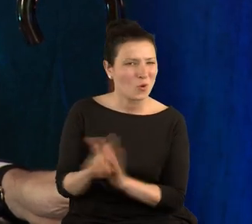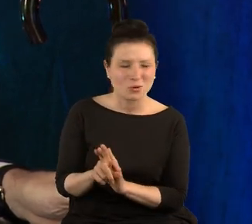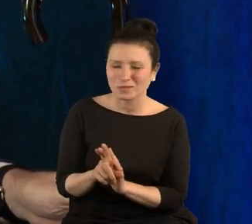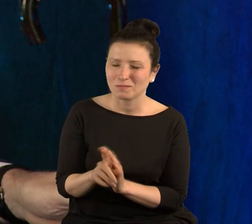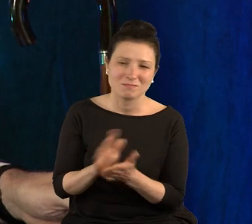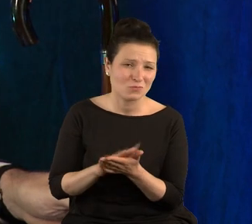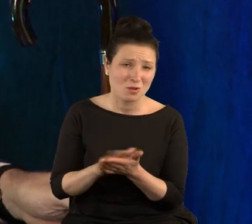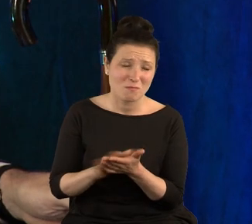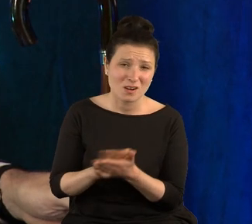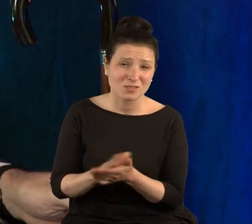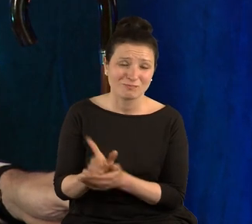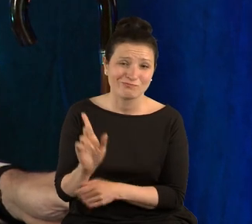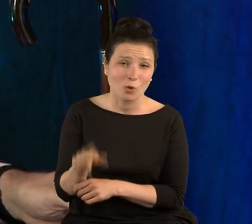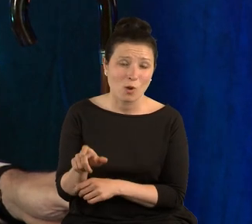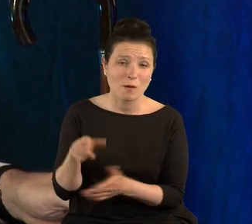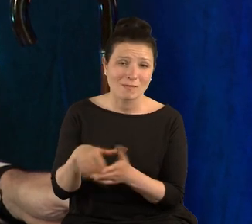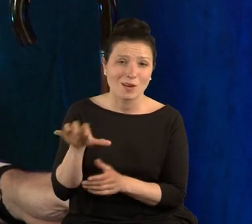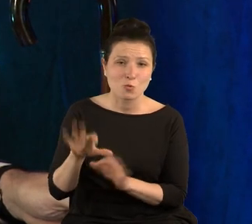zaniedbałem tą dziedzinę sztuki.